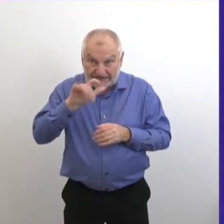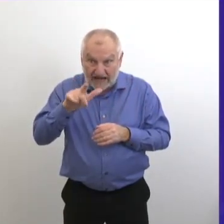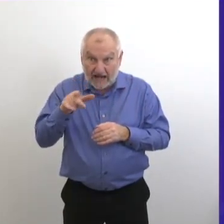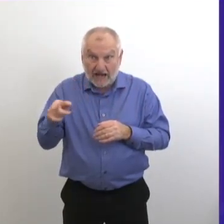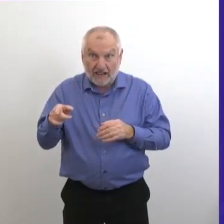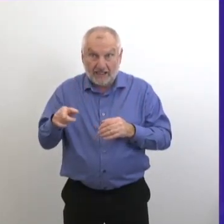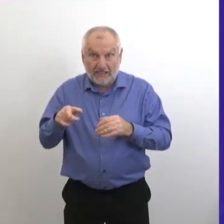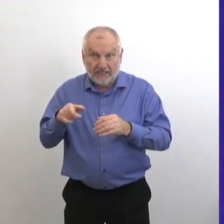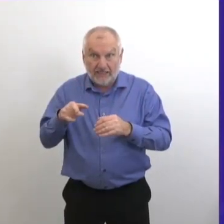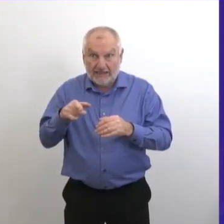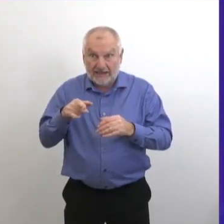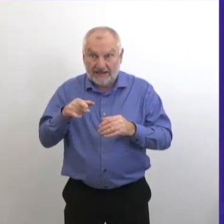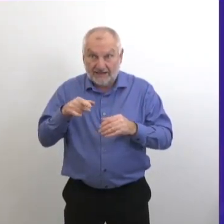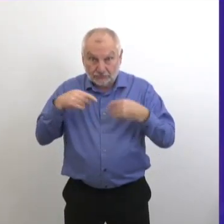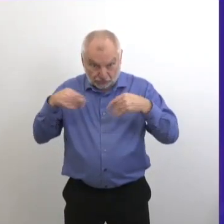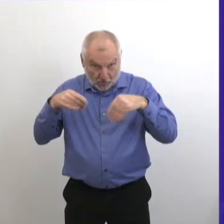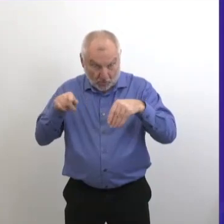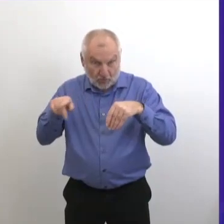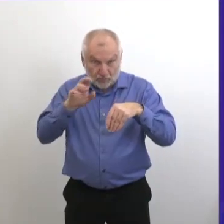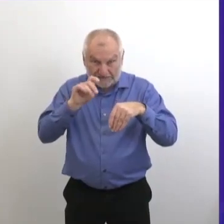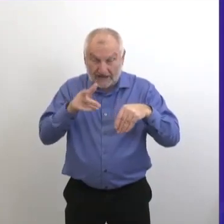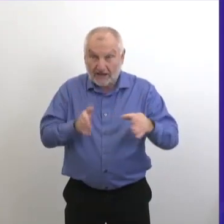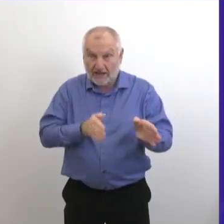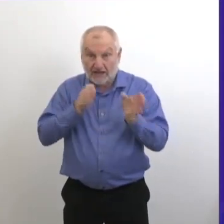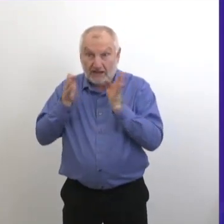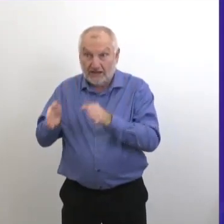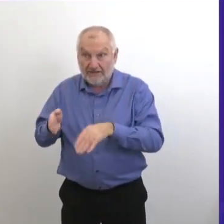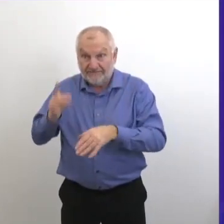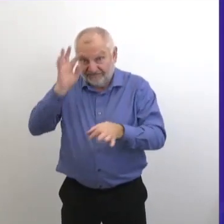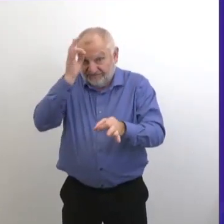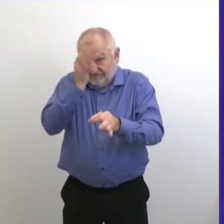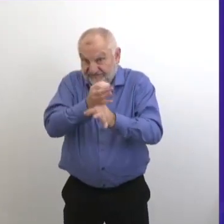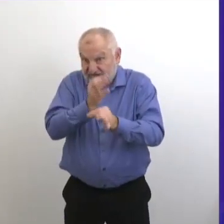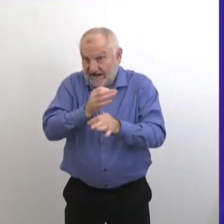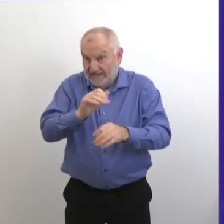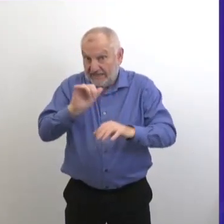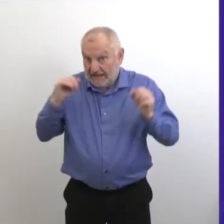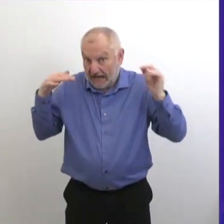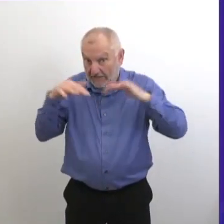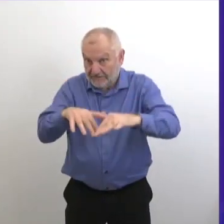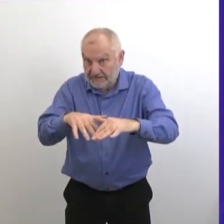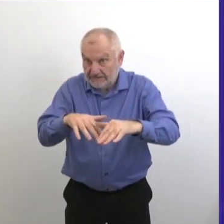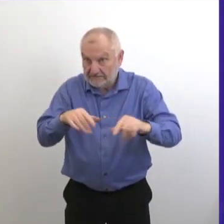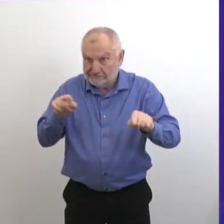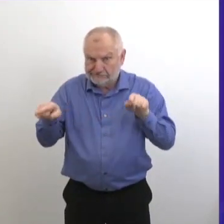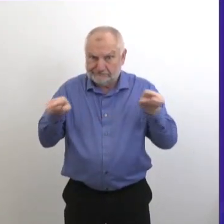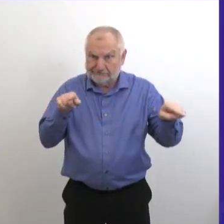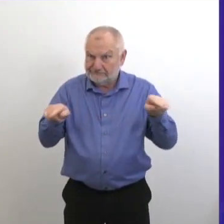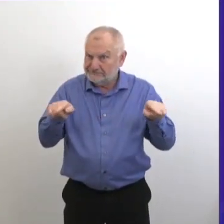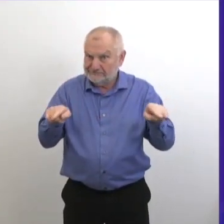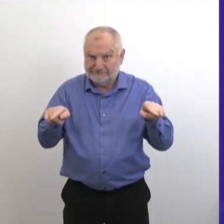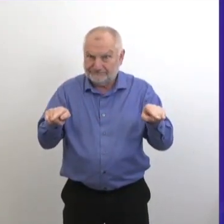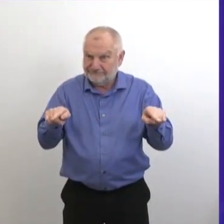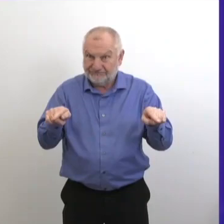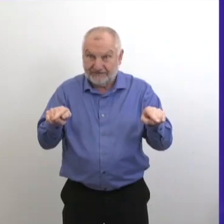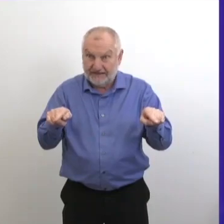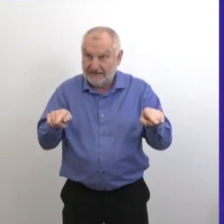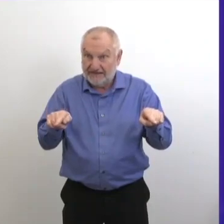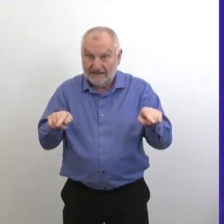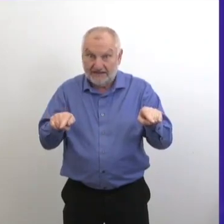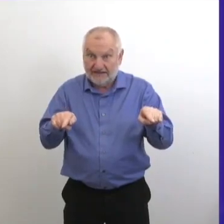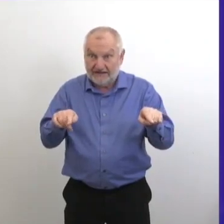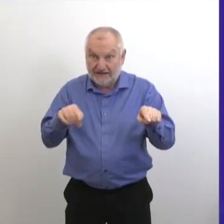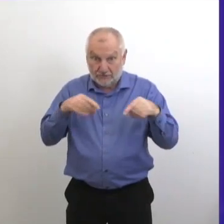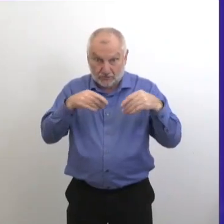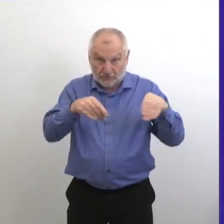les églises. Mais honnêtement, il n'y a rien à voir entre les deux. Alors, oui, quand on parle de magasins, il peut y avoir beaucoup de voitures dans